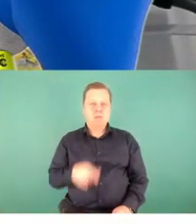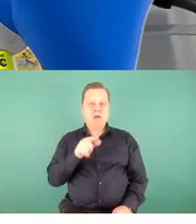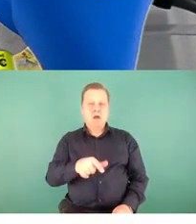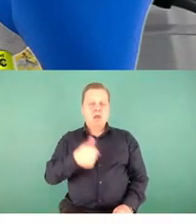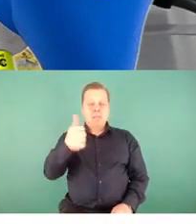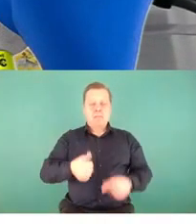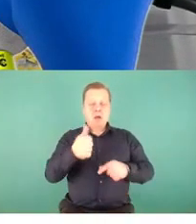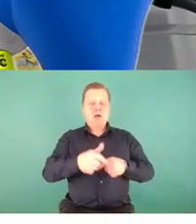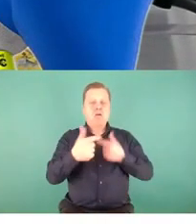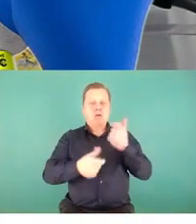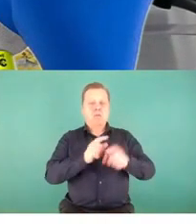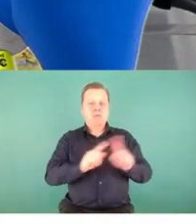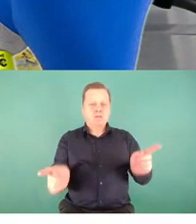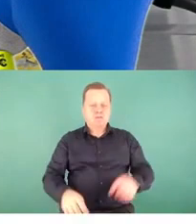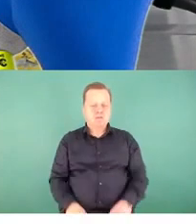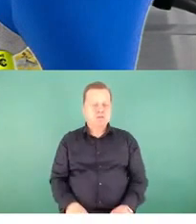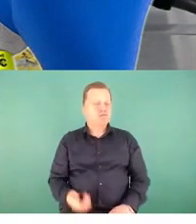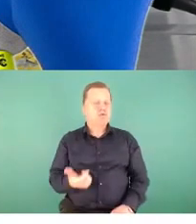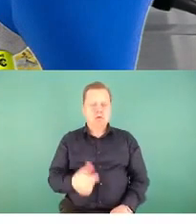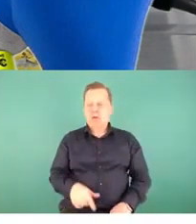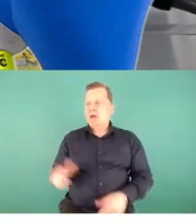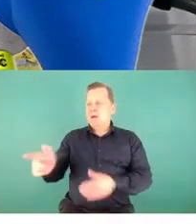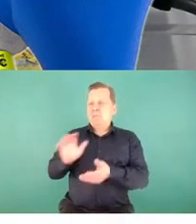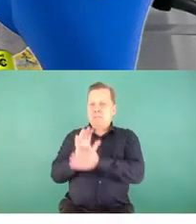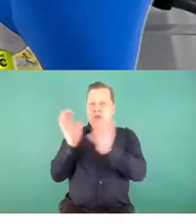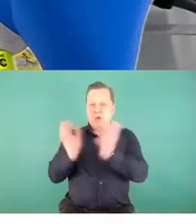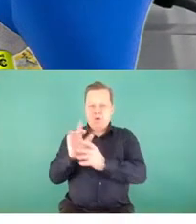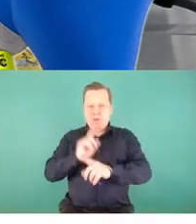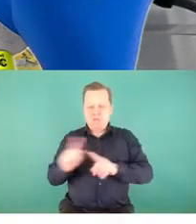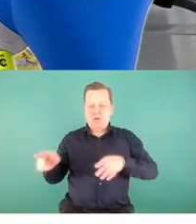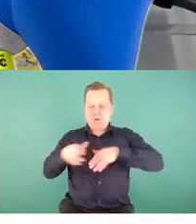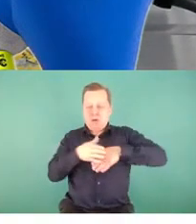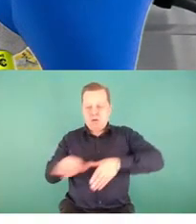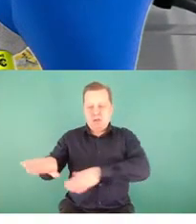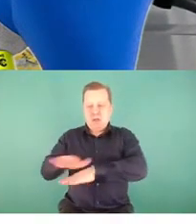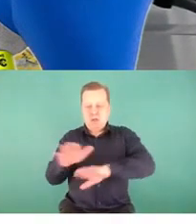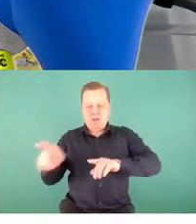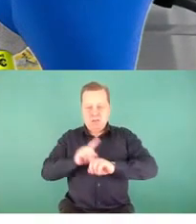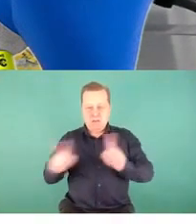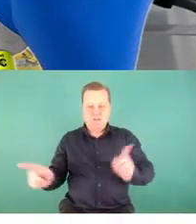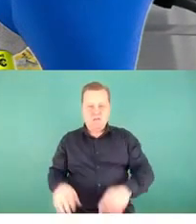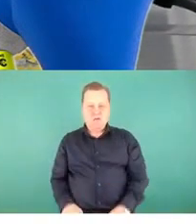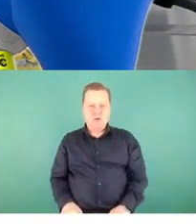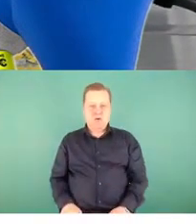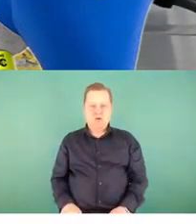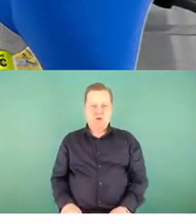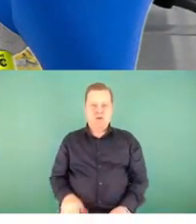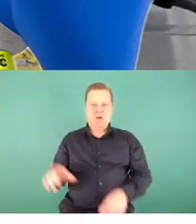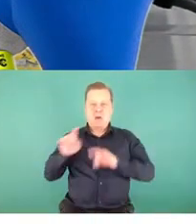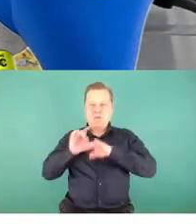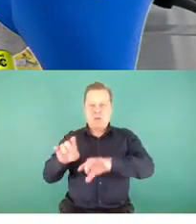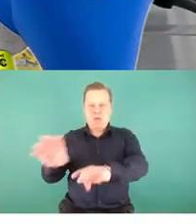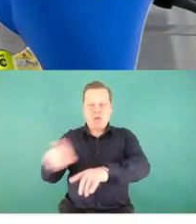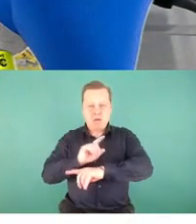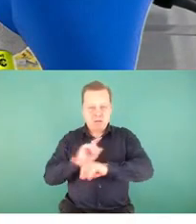Nie wolno grać w piłkę. Nie można jeździć na dyskorolce. A można wybiegać na